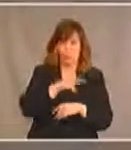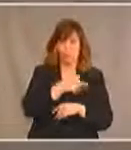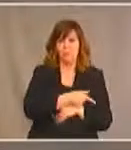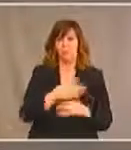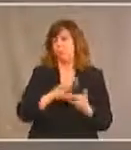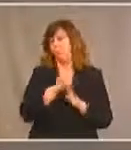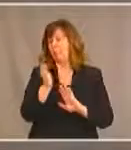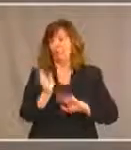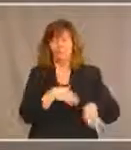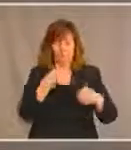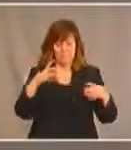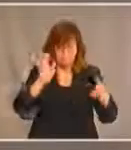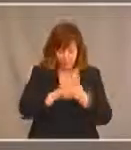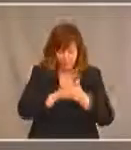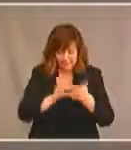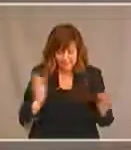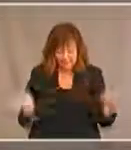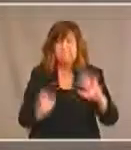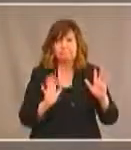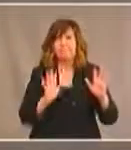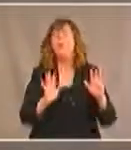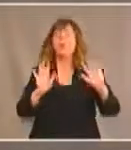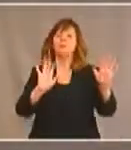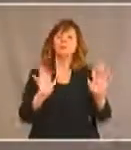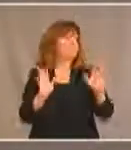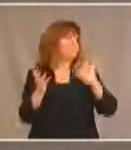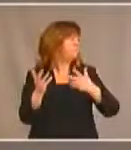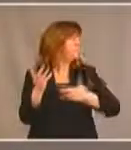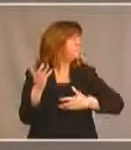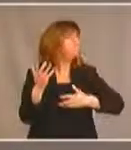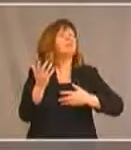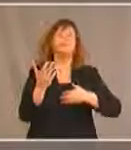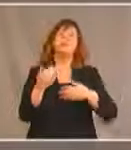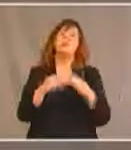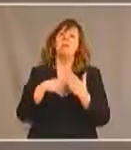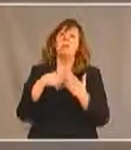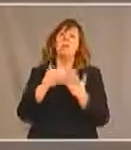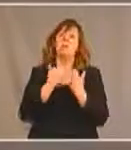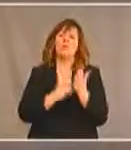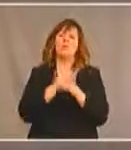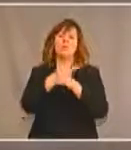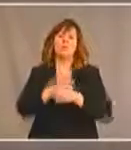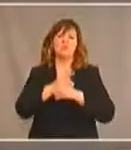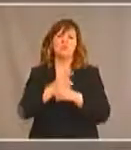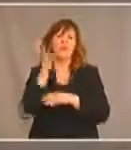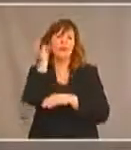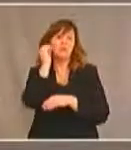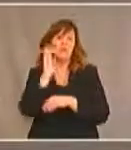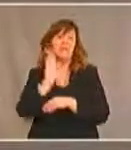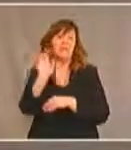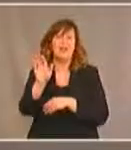Nous sommes fort préoccupés par le Programme national de soins à domicile qui utilise toujours les statistiques